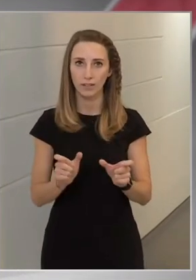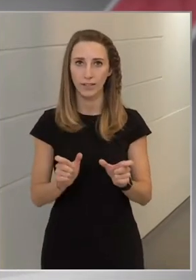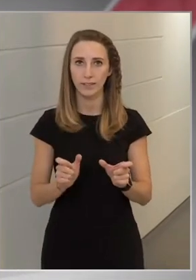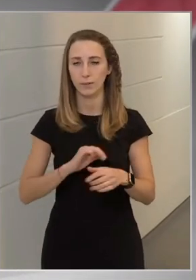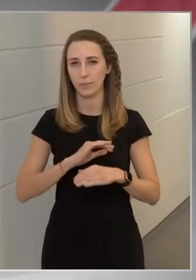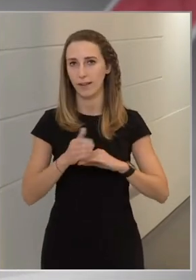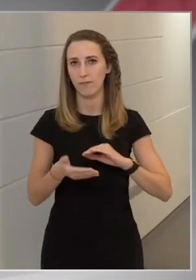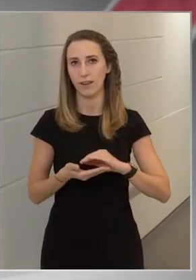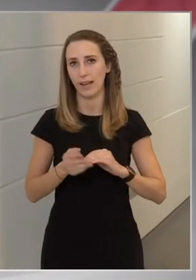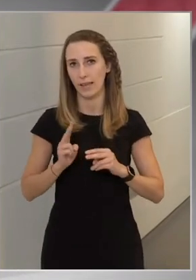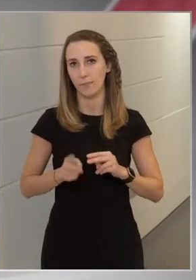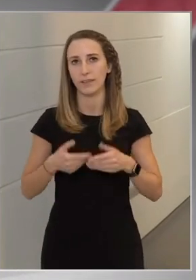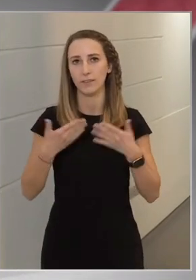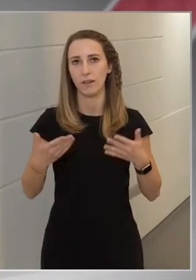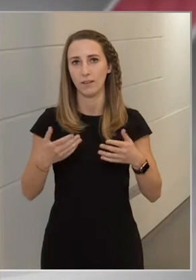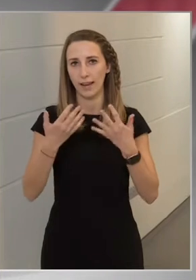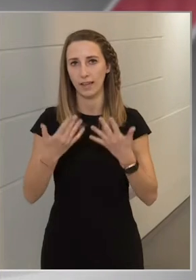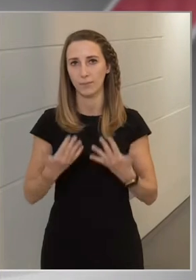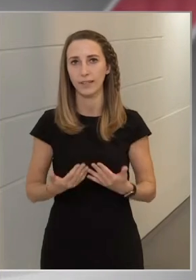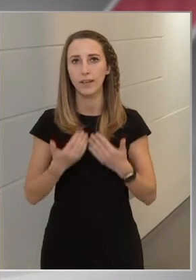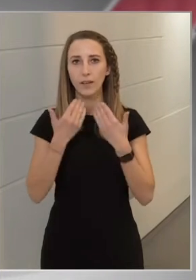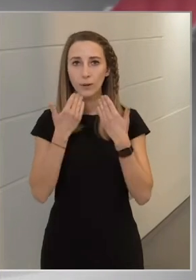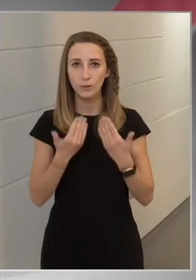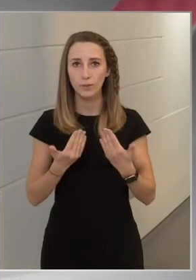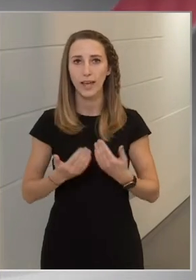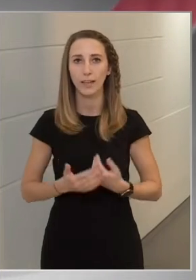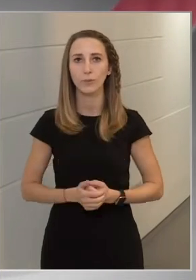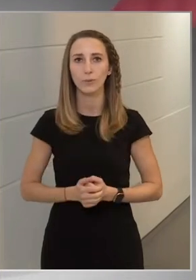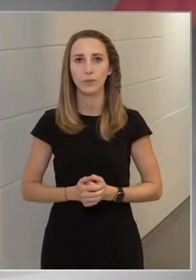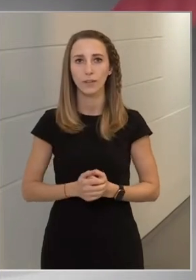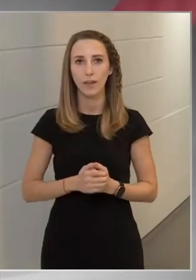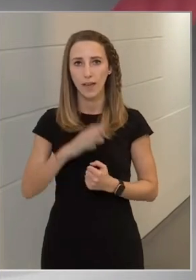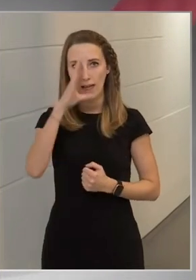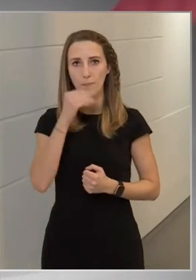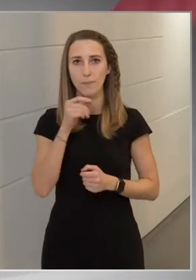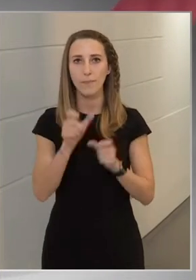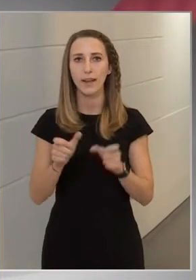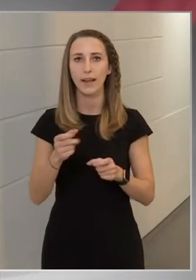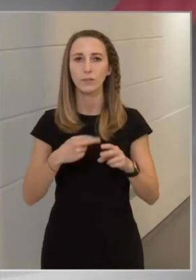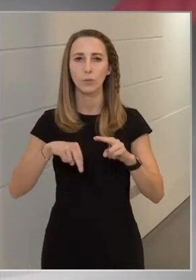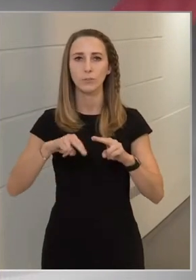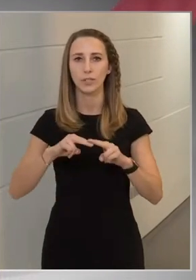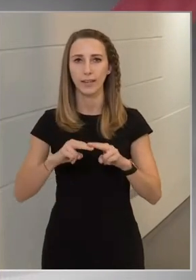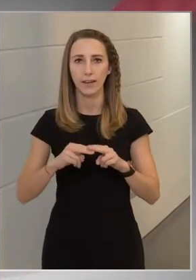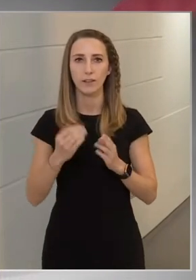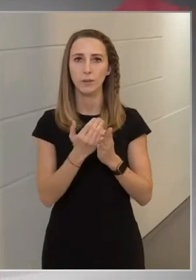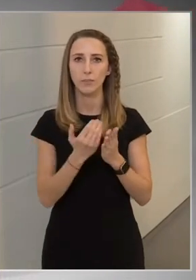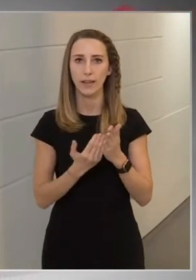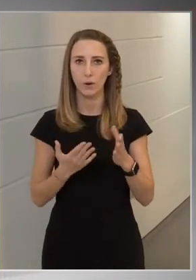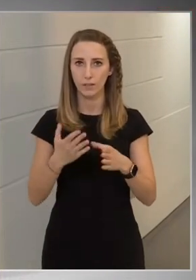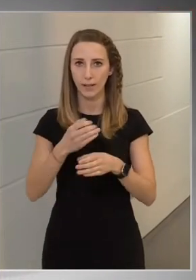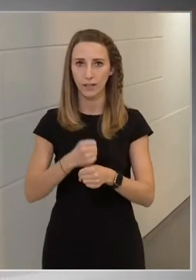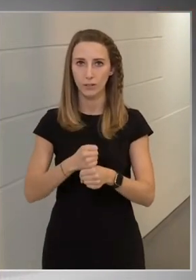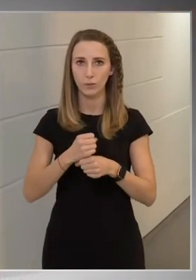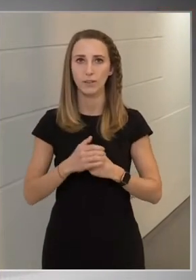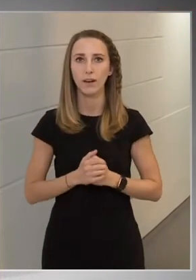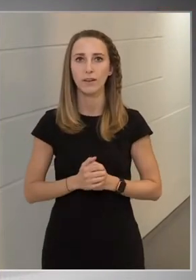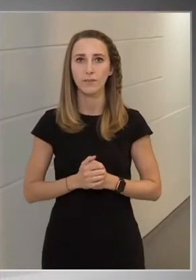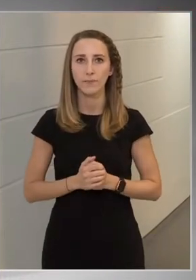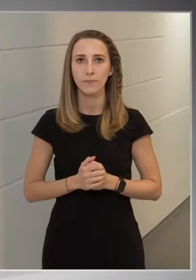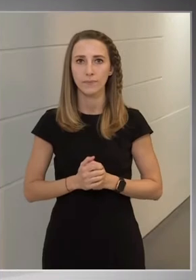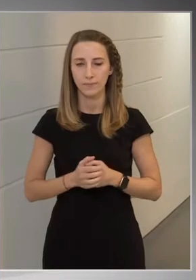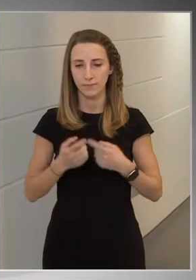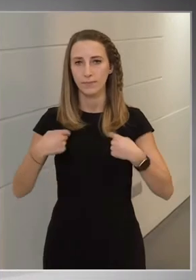mindenféleképpen nagy eredmény. Köszönhető annak, hogy az emberek nagyon nagy többsége ezeket a szabályokat betartotta, amiért